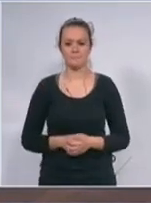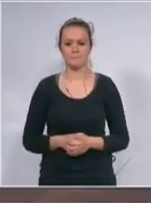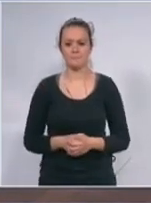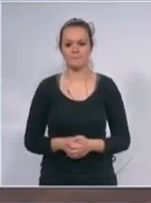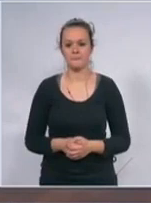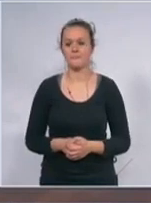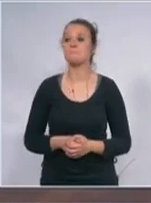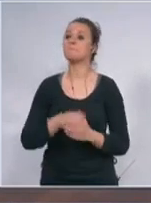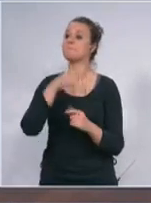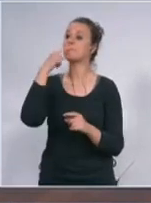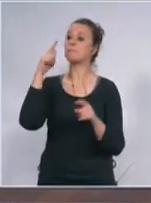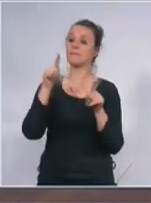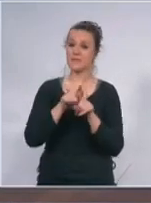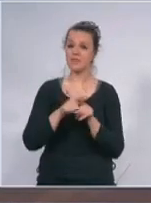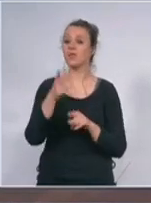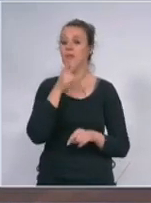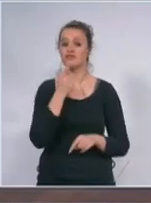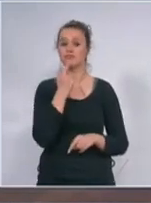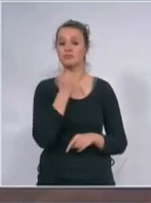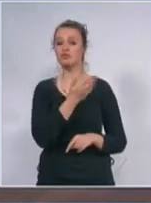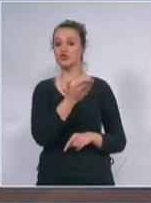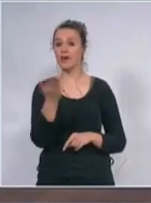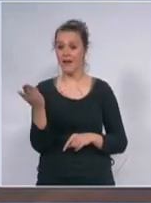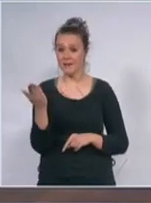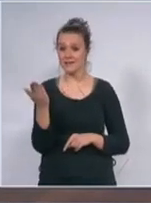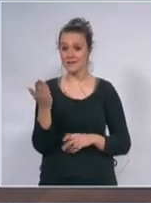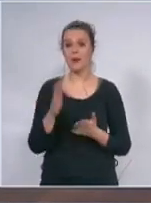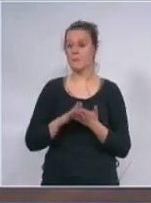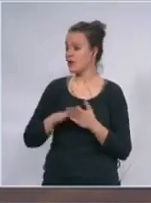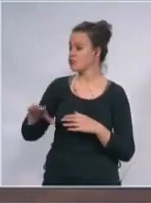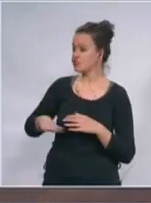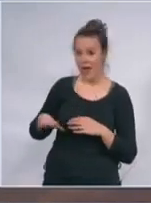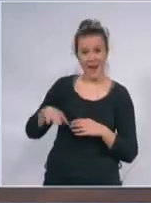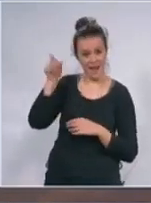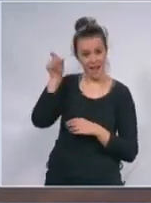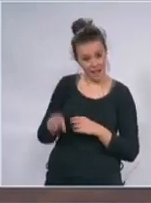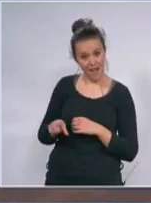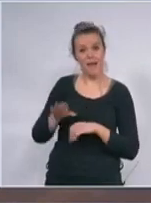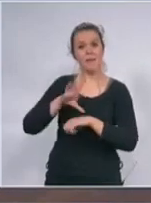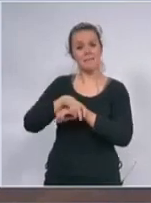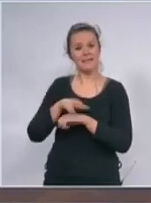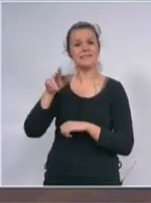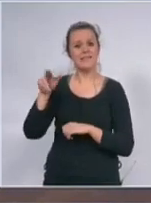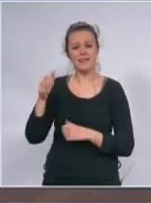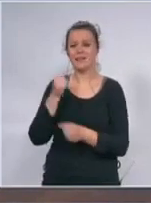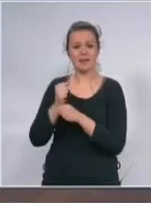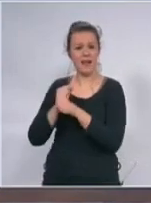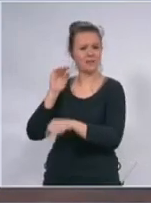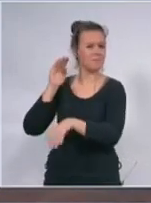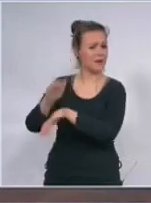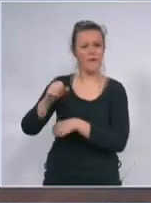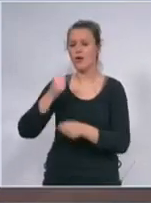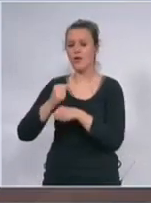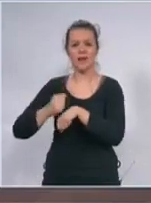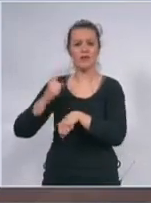da također tražim od muškaraca da razumaju kada žene kao medicinske sestri i lekare rade u posljednim smenama da im